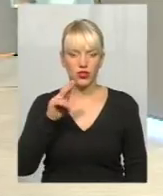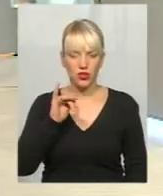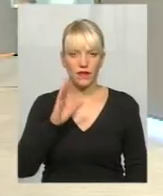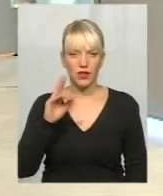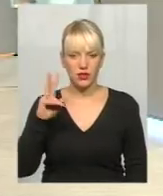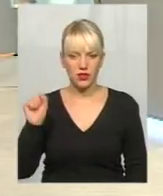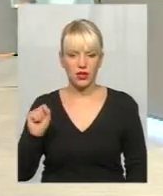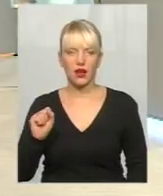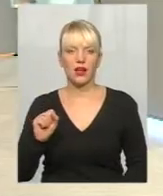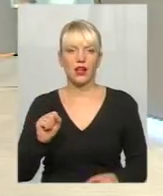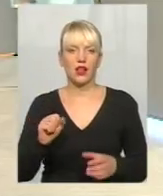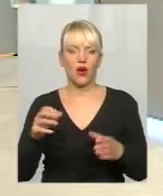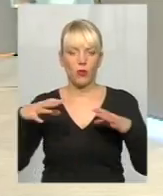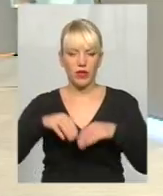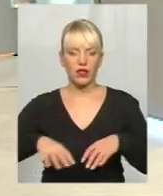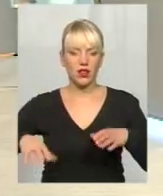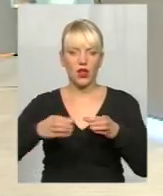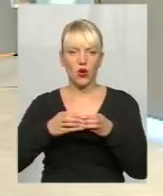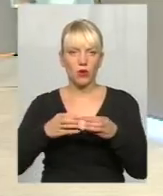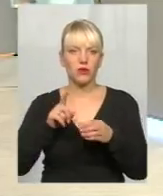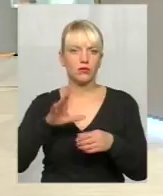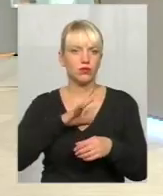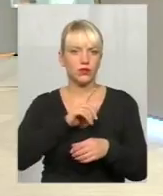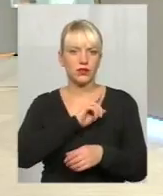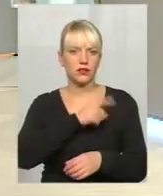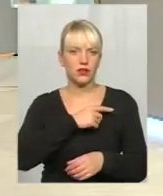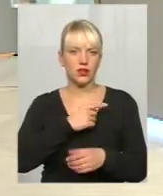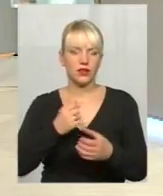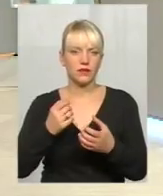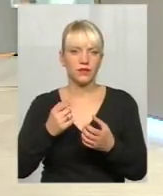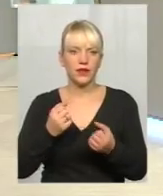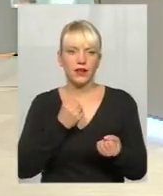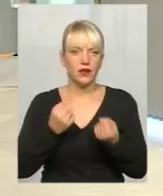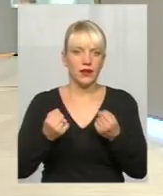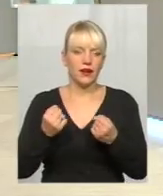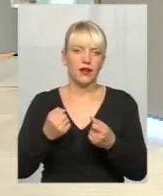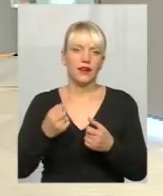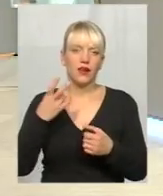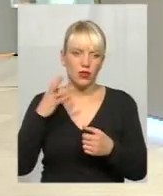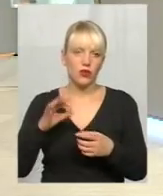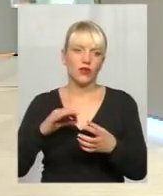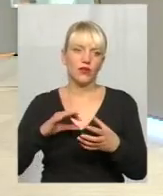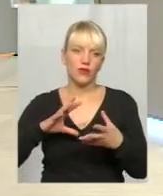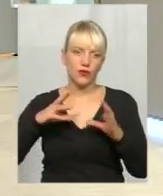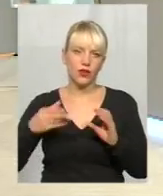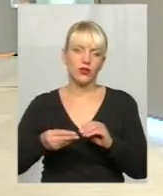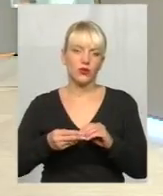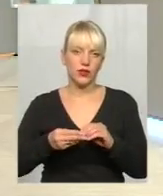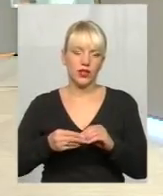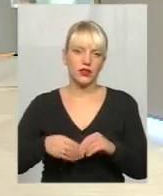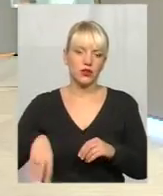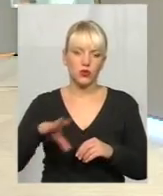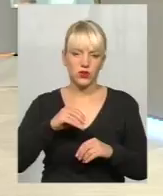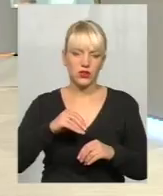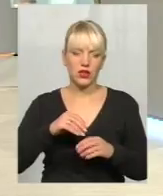накалялась дуже обстановка, але, власне, і під час підрахунку голосів, але, ну, результати в усіх